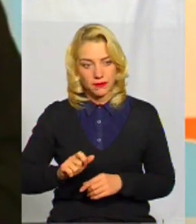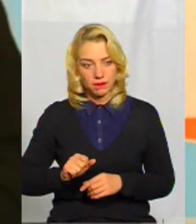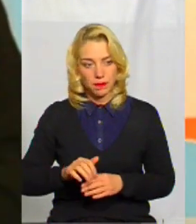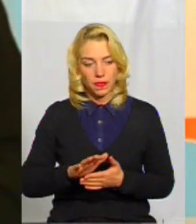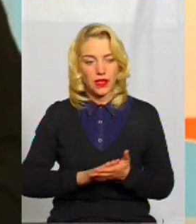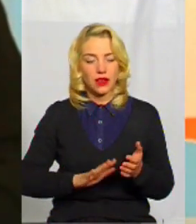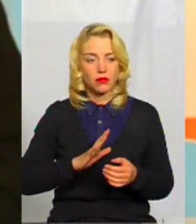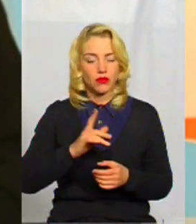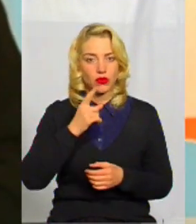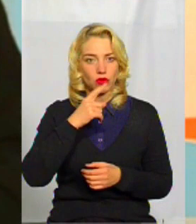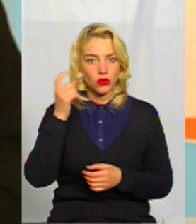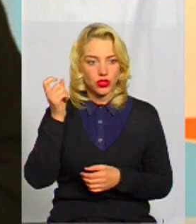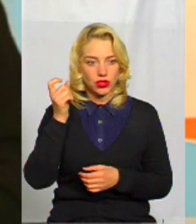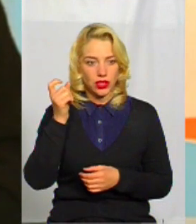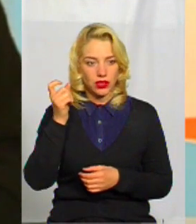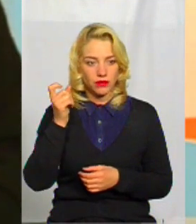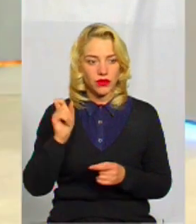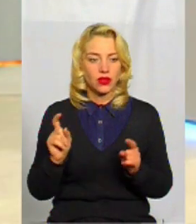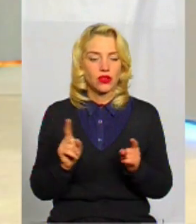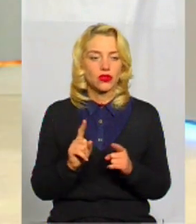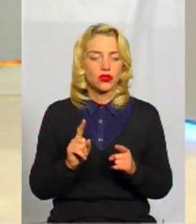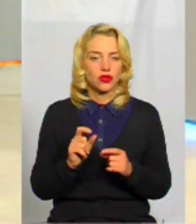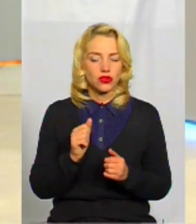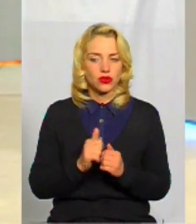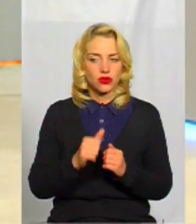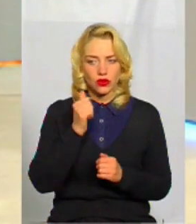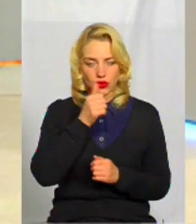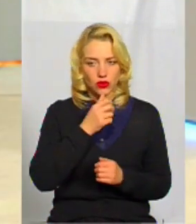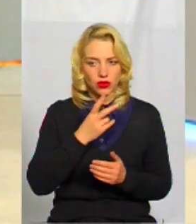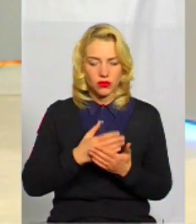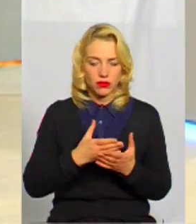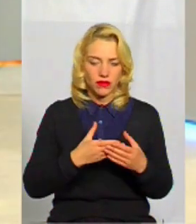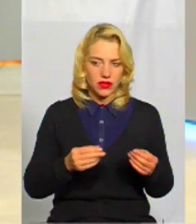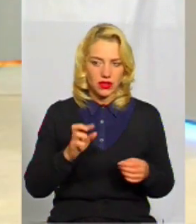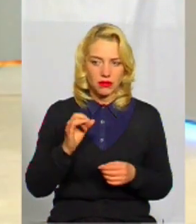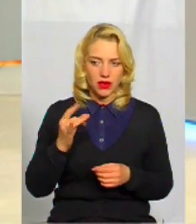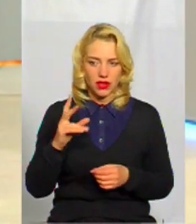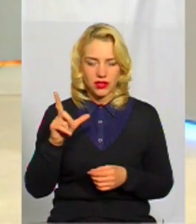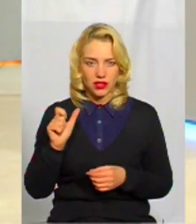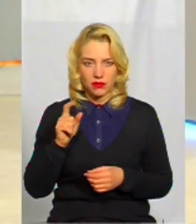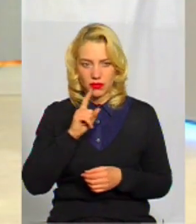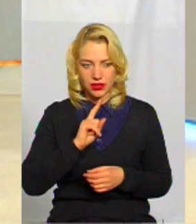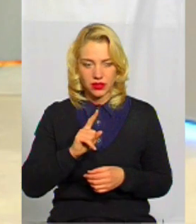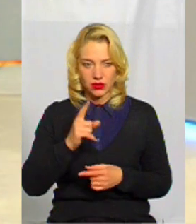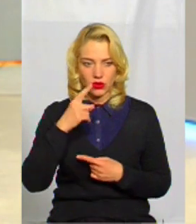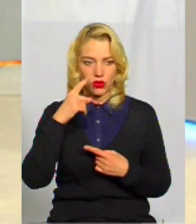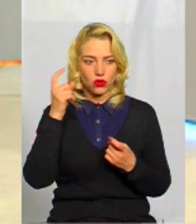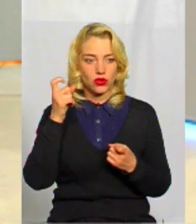Далі був оголошений щороку, приблизно на вісні, березень, квітень, місяць, оголошується